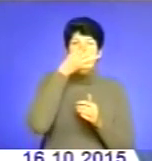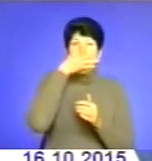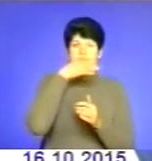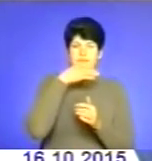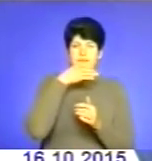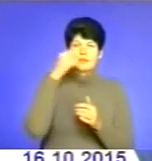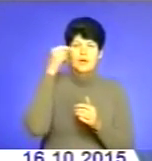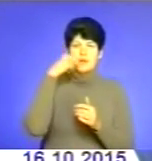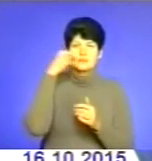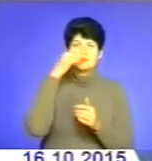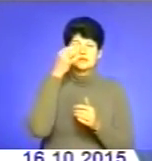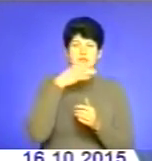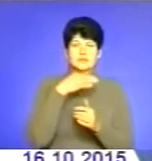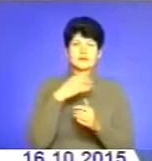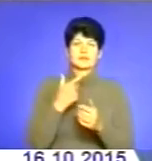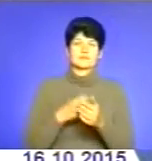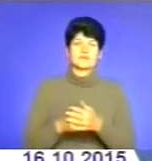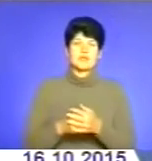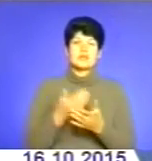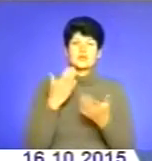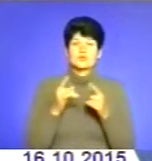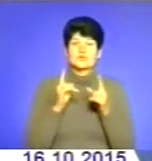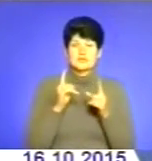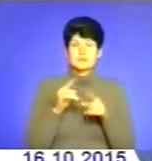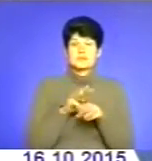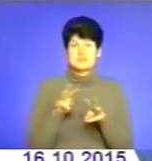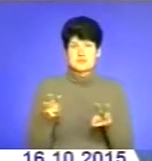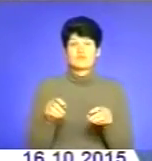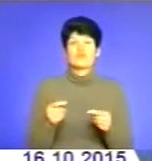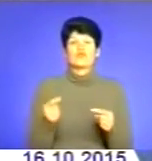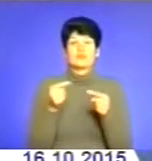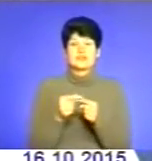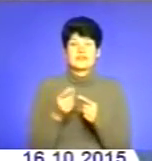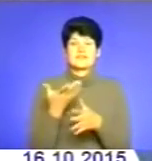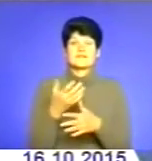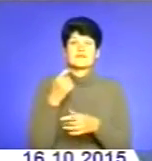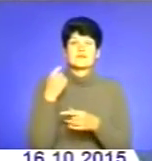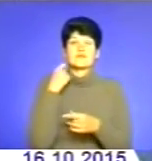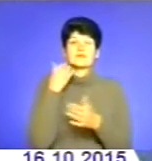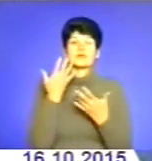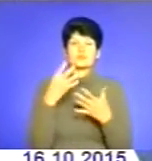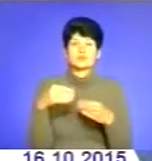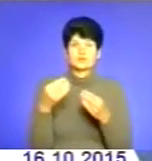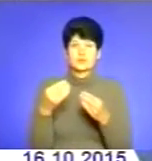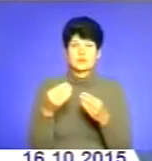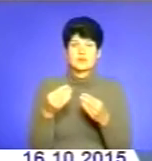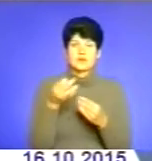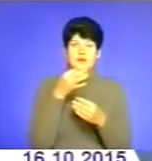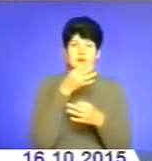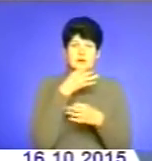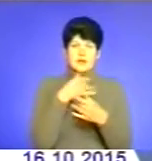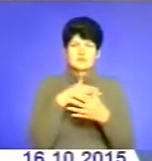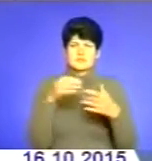інактивованої. Як тільки Міністерство охорони здоров'я визначиться дітям якого віку її вводити, препарат передадуть у лікувальні